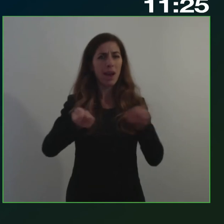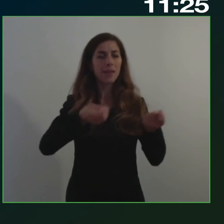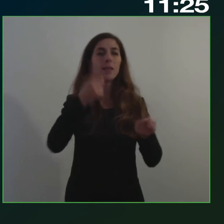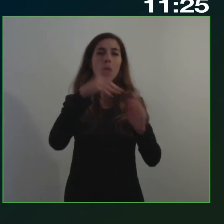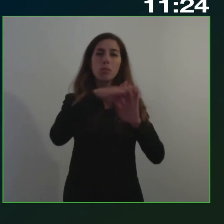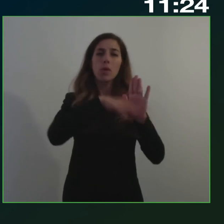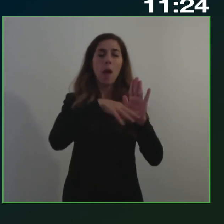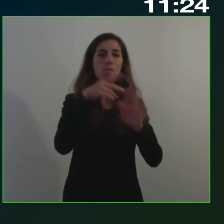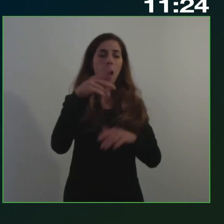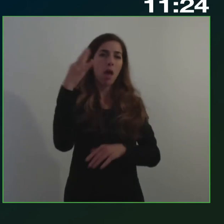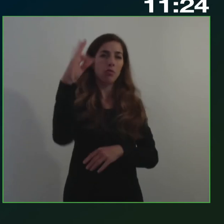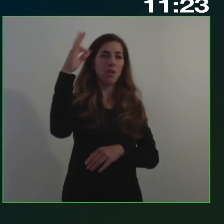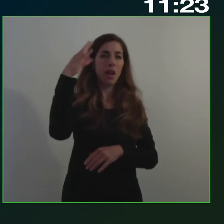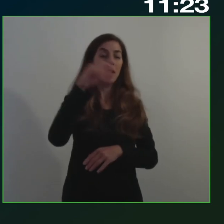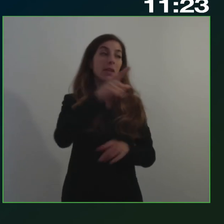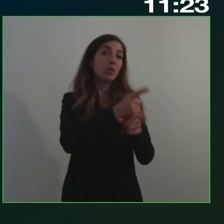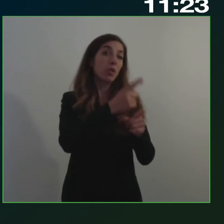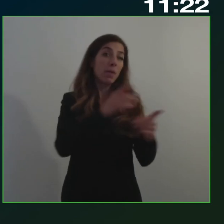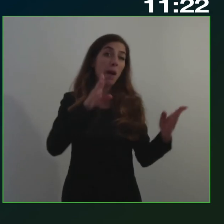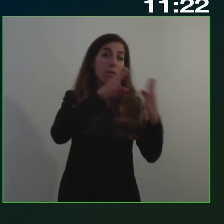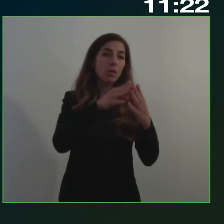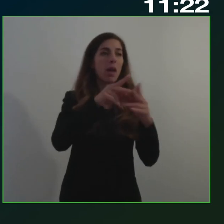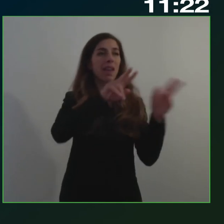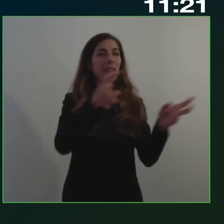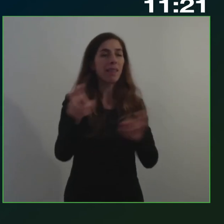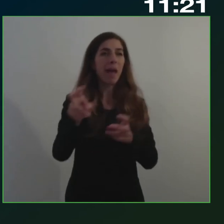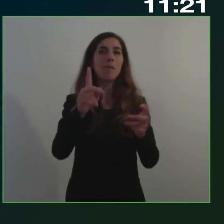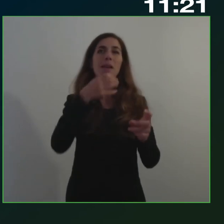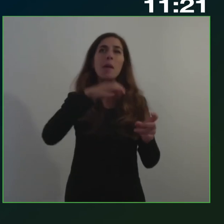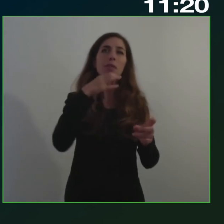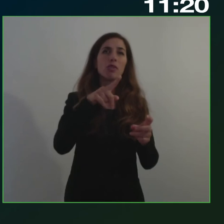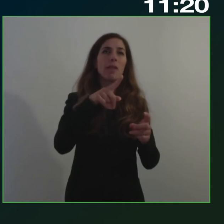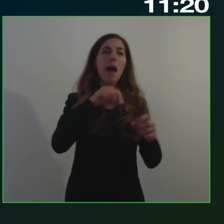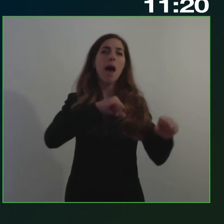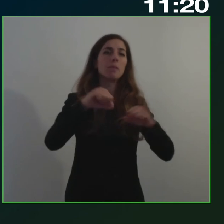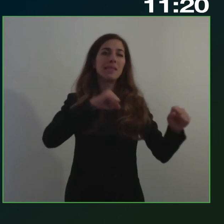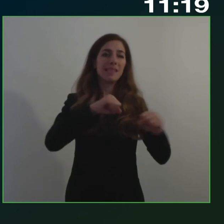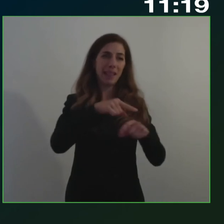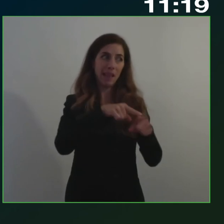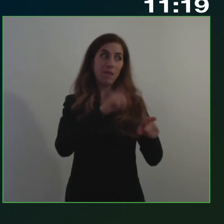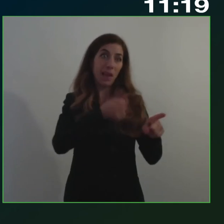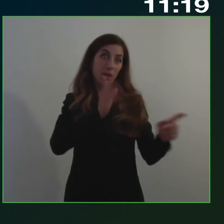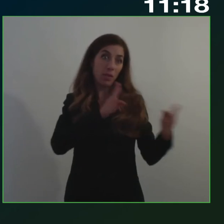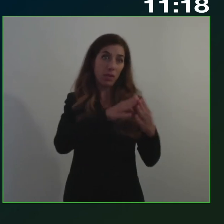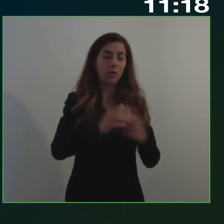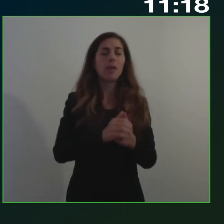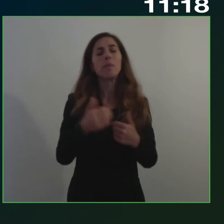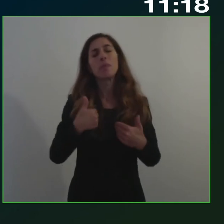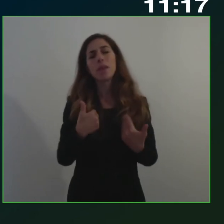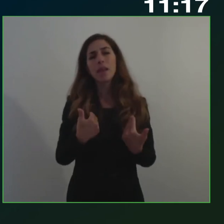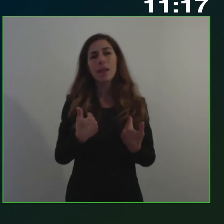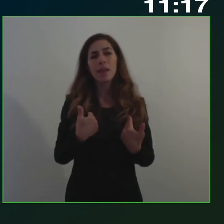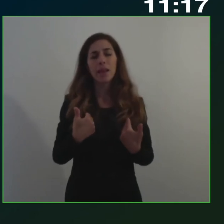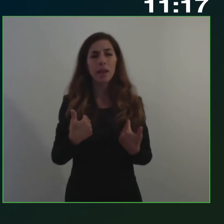affrontare quelli che sono i temi e le criticità della capacità amministrativa io intanto diciamo mi